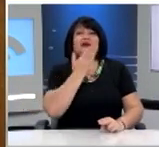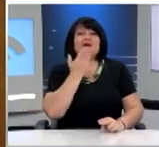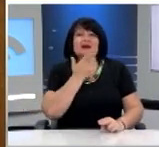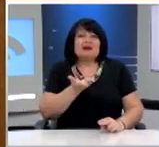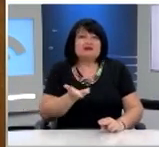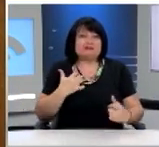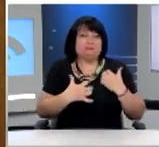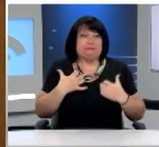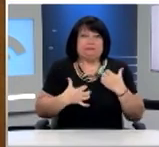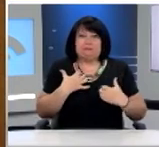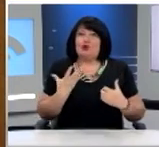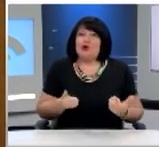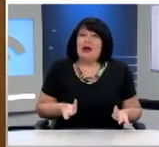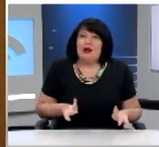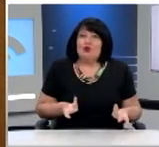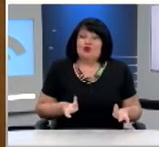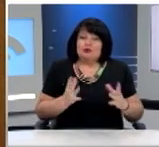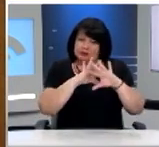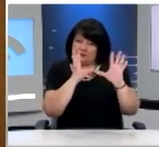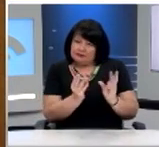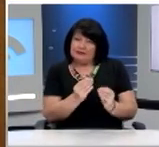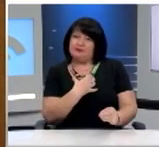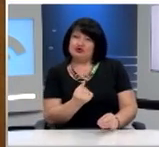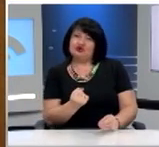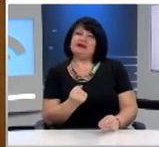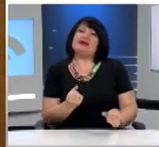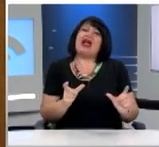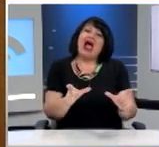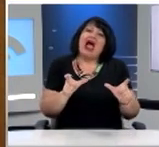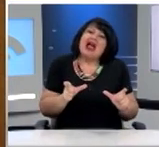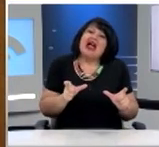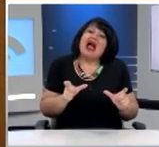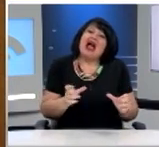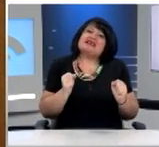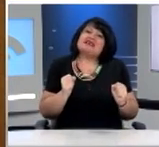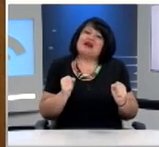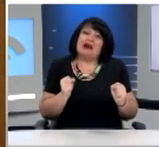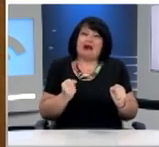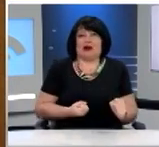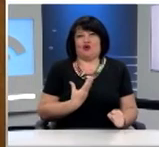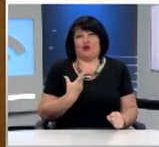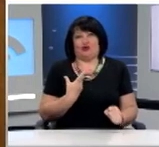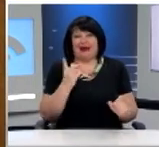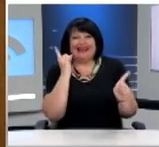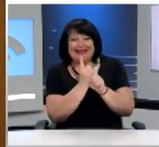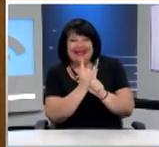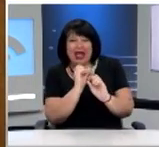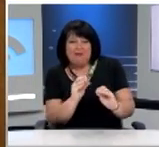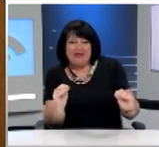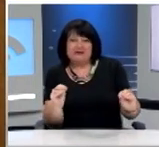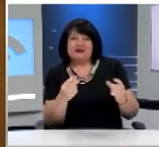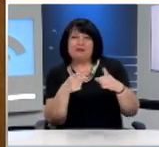από τις ανησυχίες τους σε ένα πλαίσιο εμπιστοσύνης και ασφάλειας. Λείπουν οι εκπαιδευμένοι εκπαιδευτικοί που έχουν την